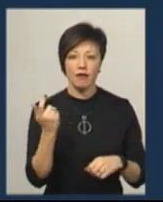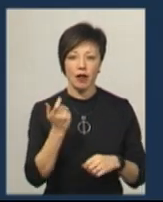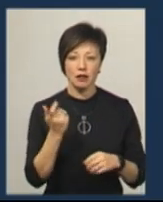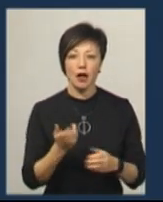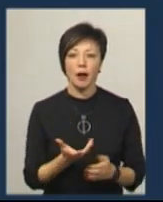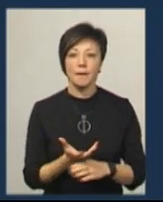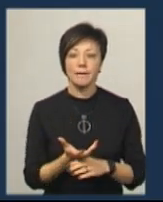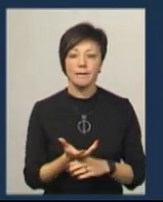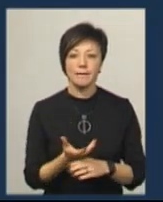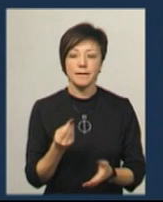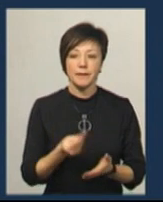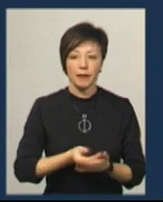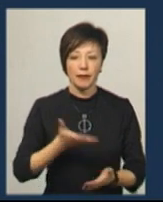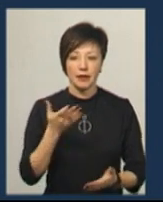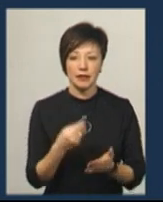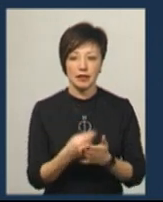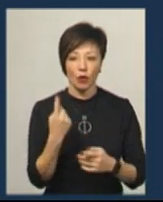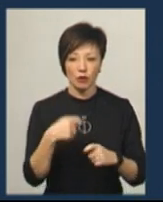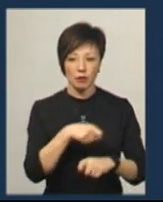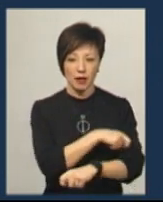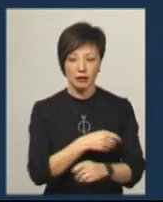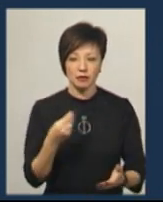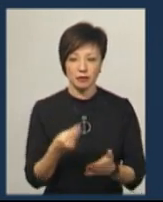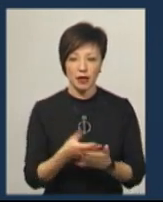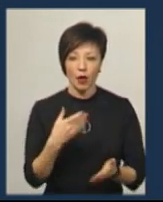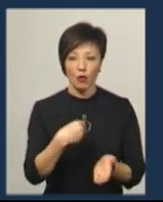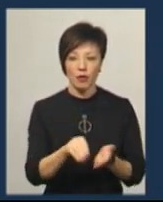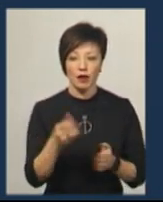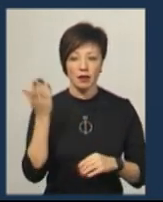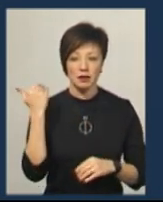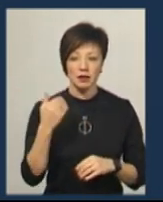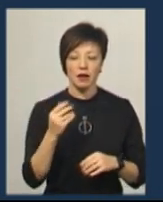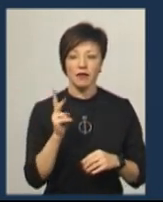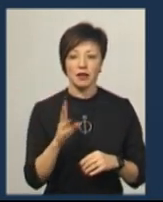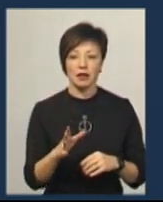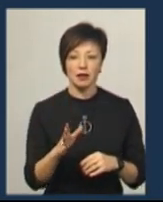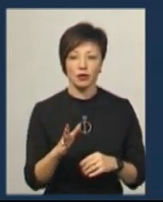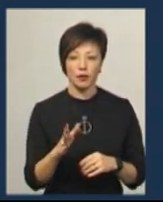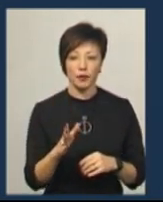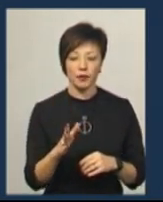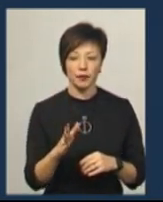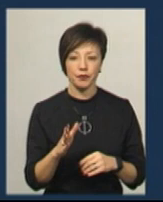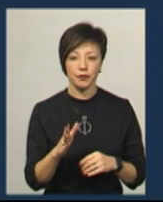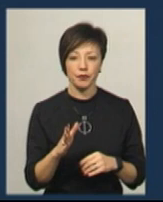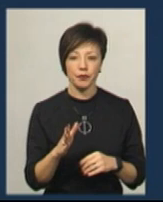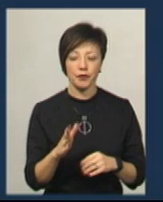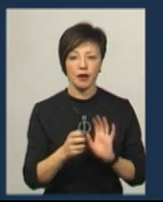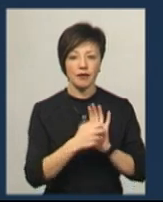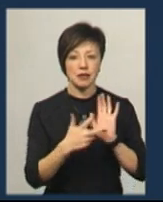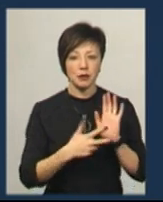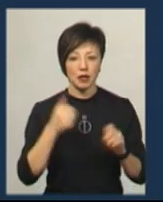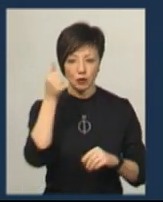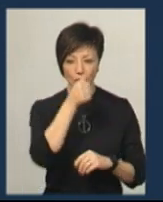ціні, то піднімалася вартість квадратного метра. Як людина купляла квартиру у 2018